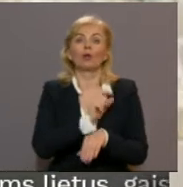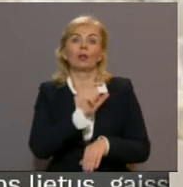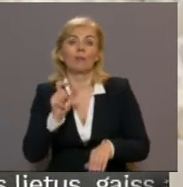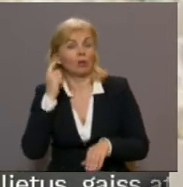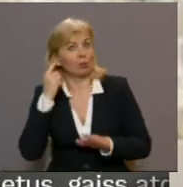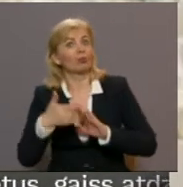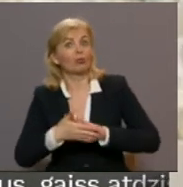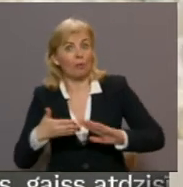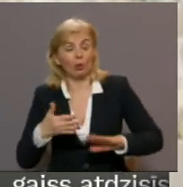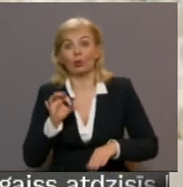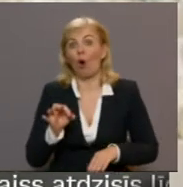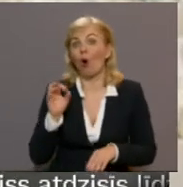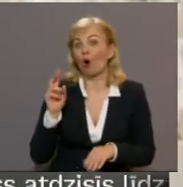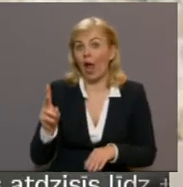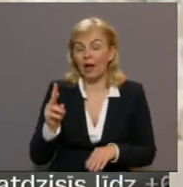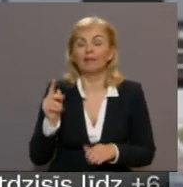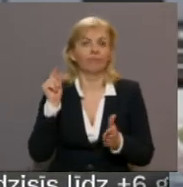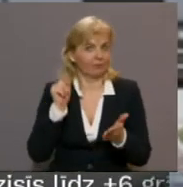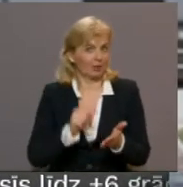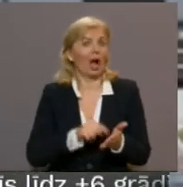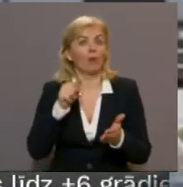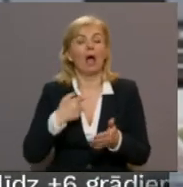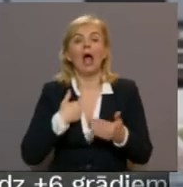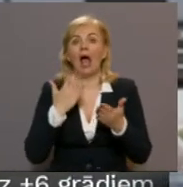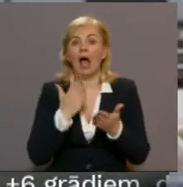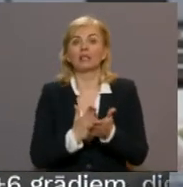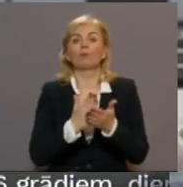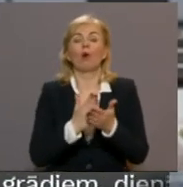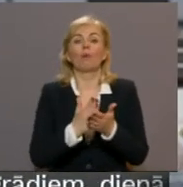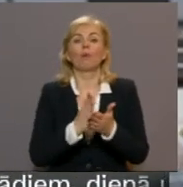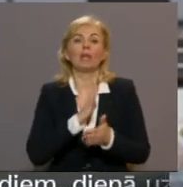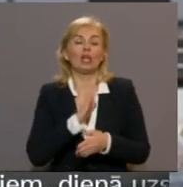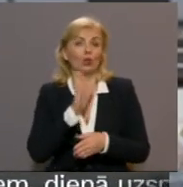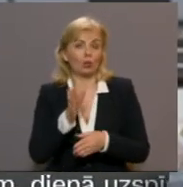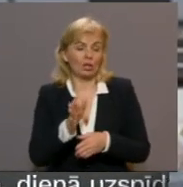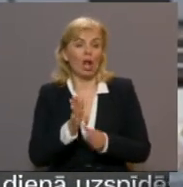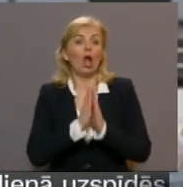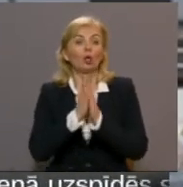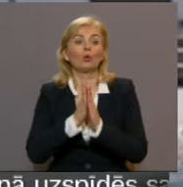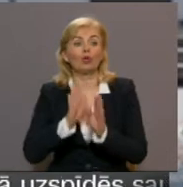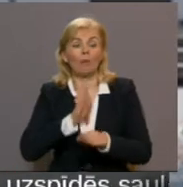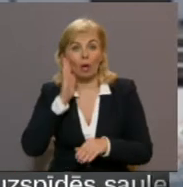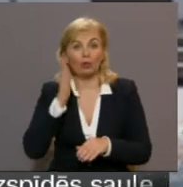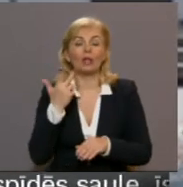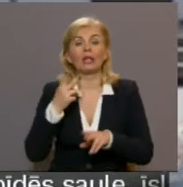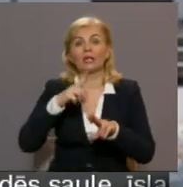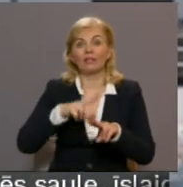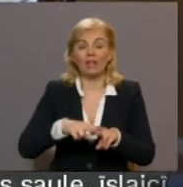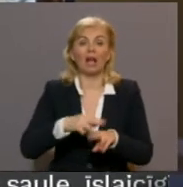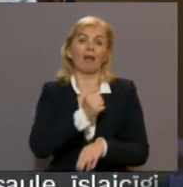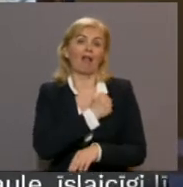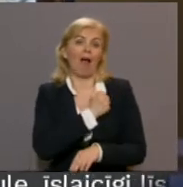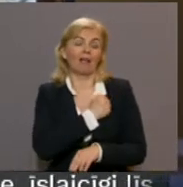aproka, ka jā, ok, notrāpīja. Es esmu bijusi uz lūkšanu brokastīm trijās vietās, tā ir